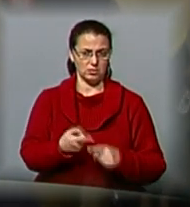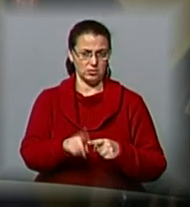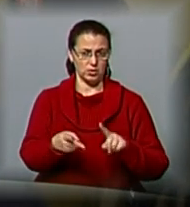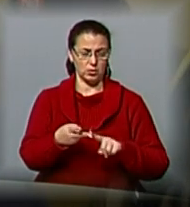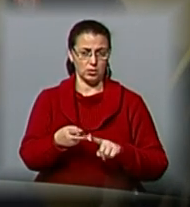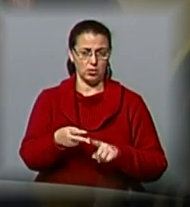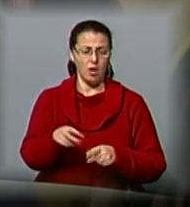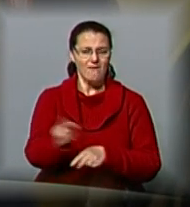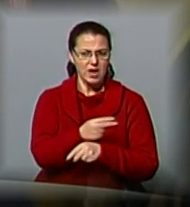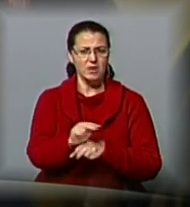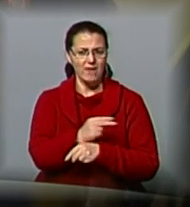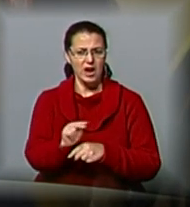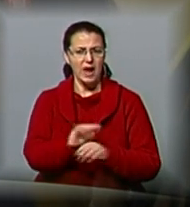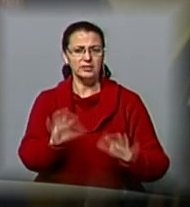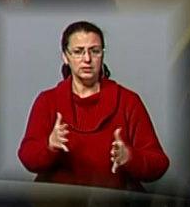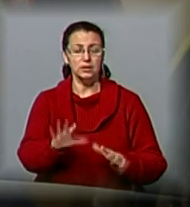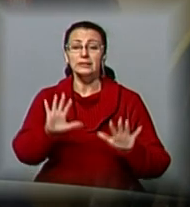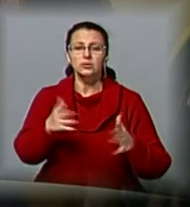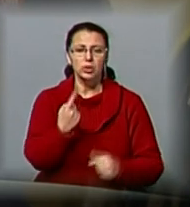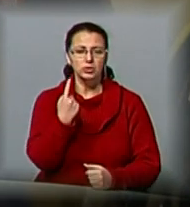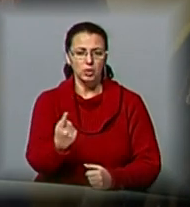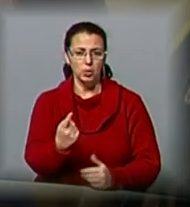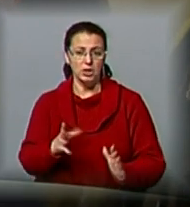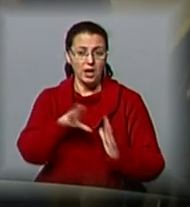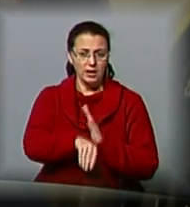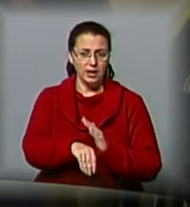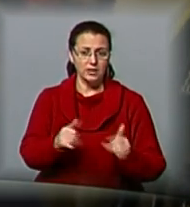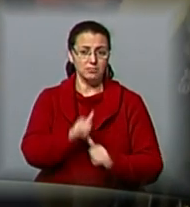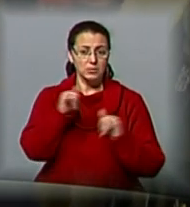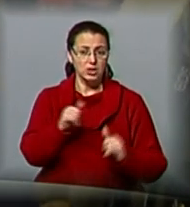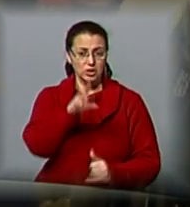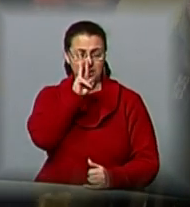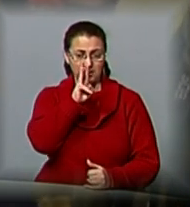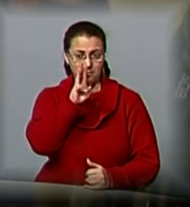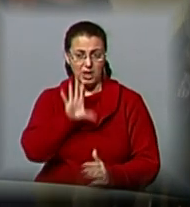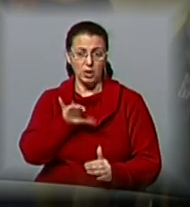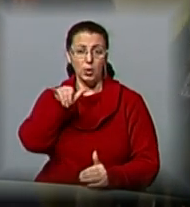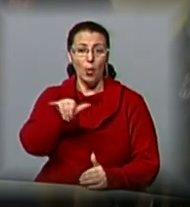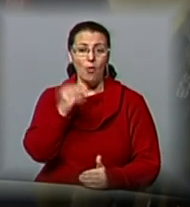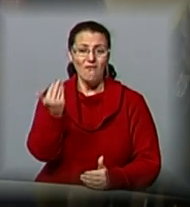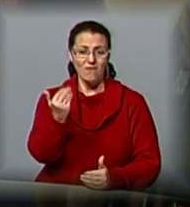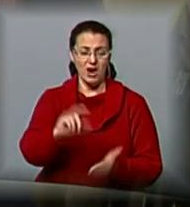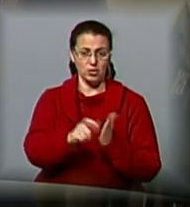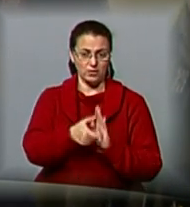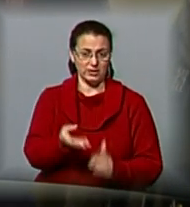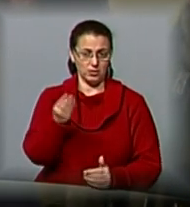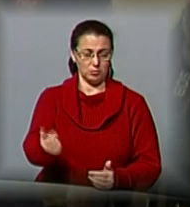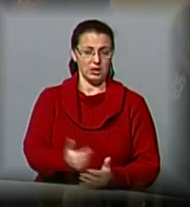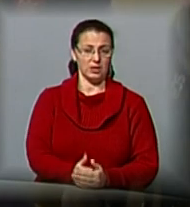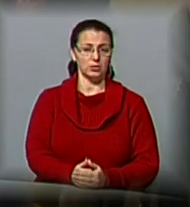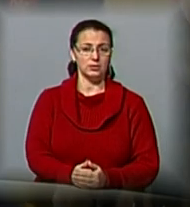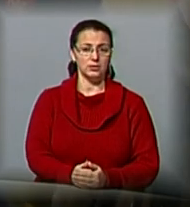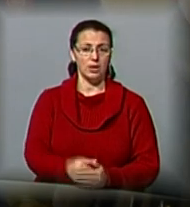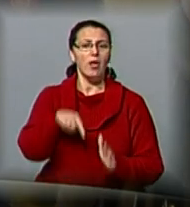ситуацію? Виправляєте ситуацію одна. Закласти їхній збільшення зарплати в вашу квартирну плату. Підняти її двічі більше. Значить, ви